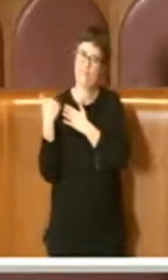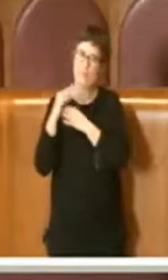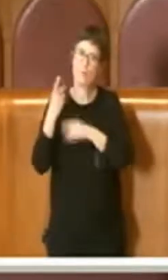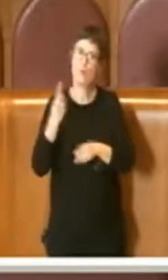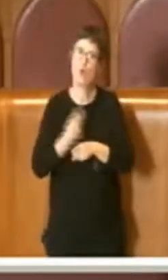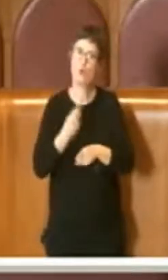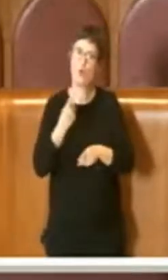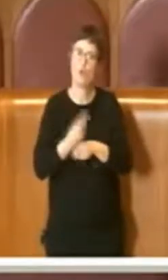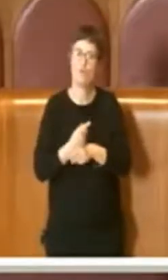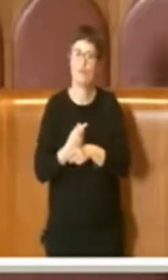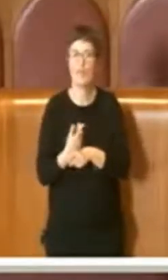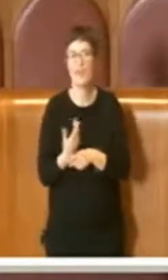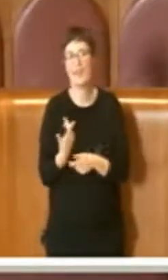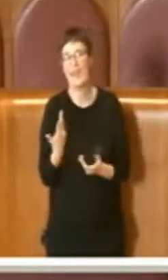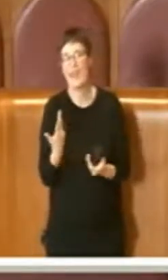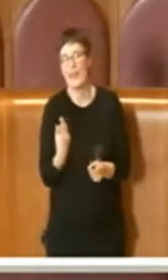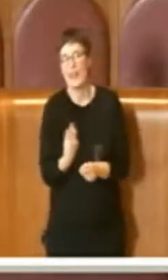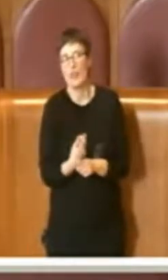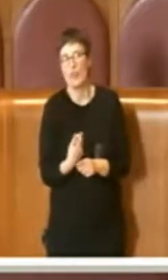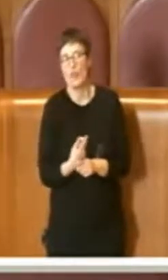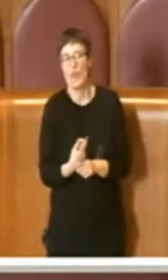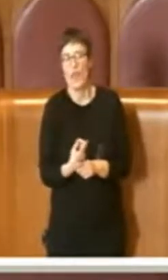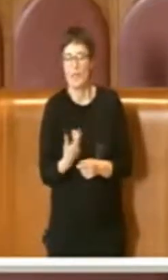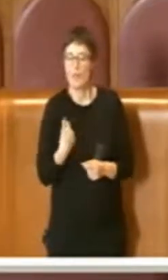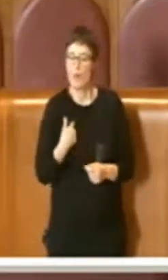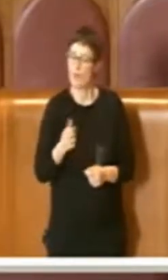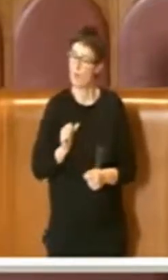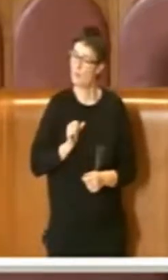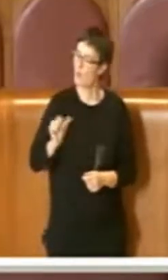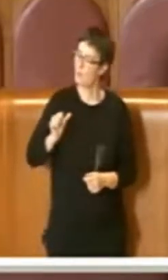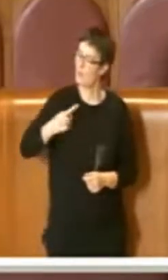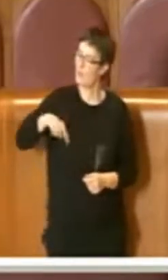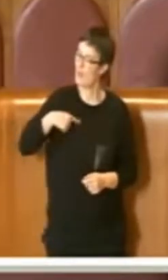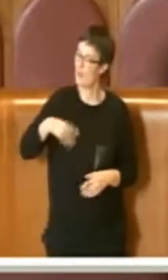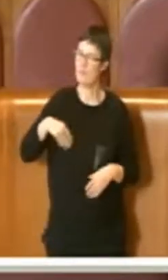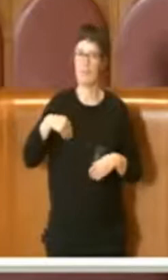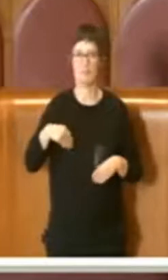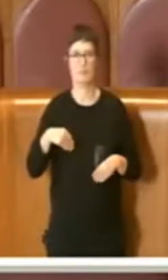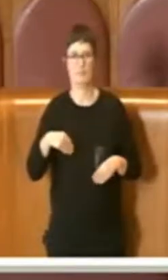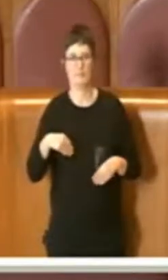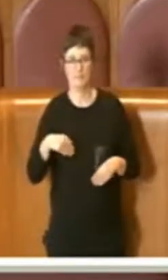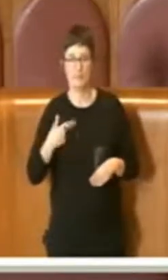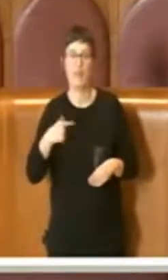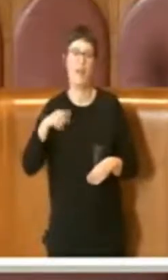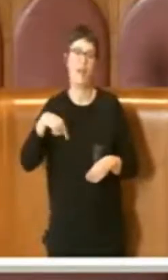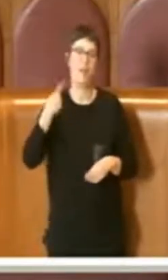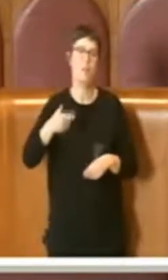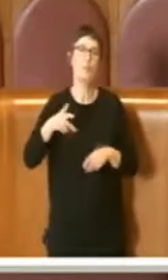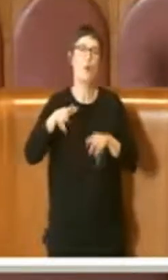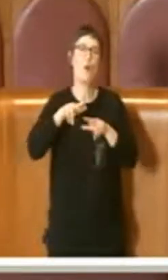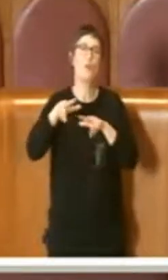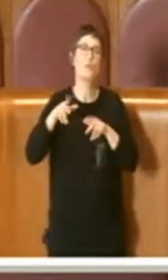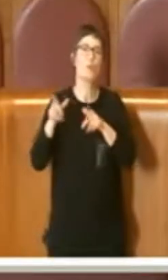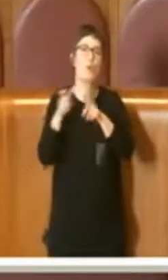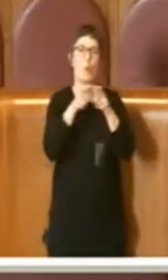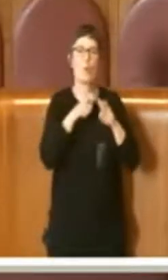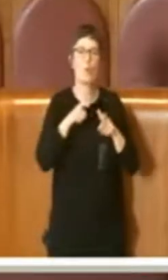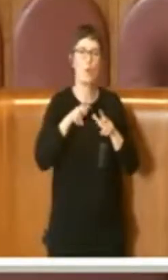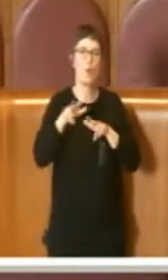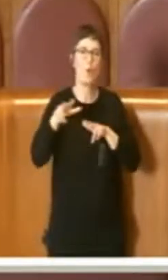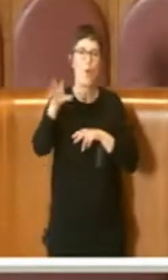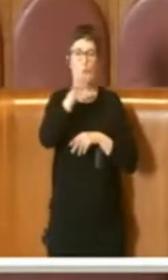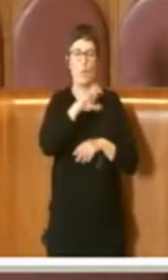così importante e così delicato, dove le altre città, gli altri comuni italiani potranno sicuramente seguirci.